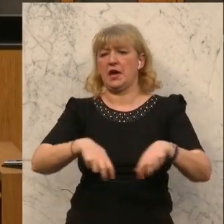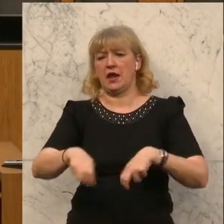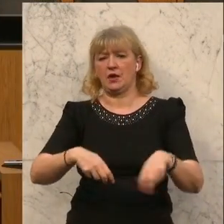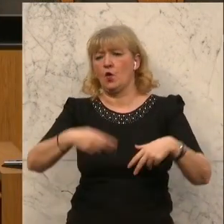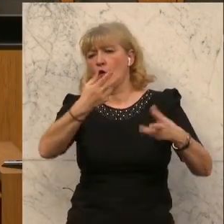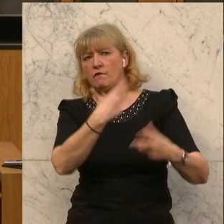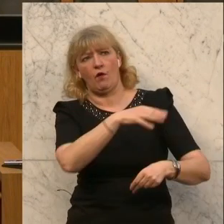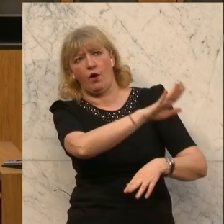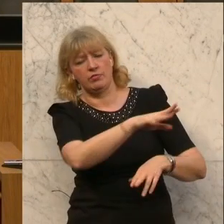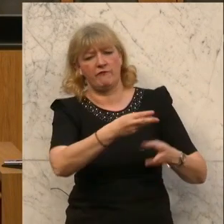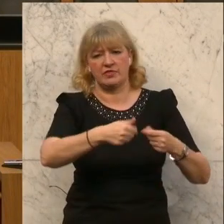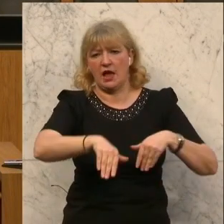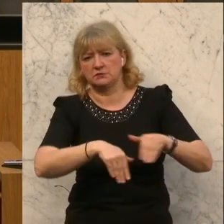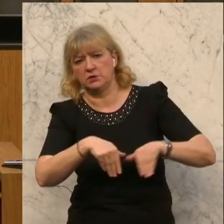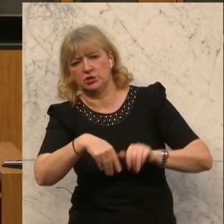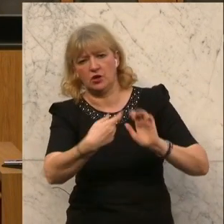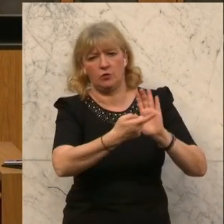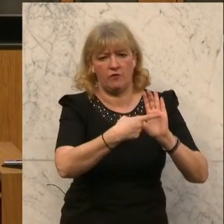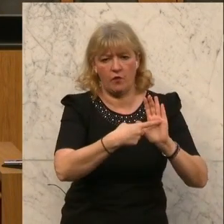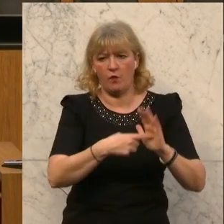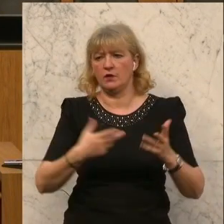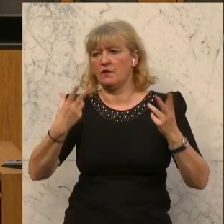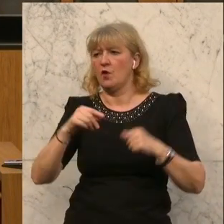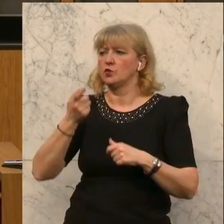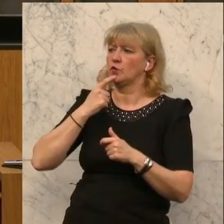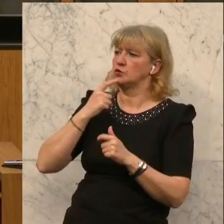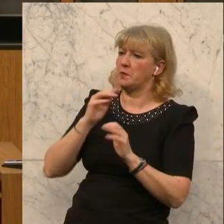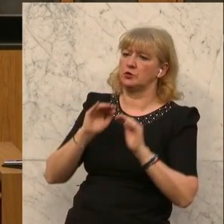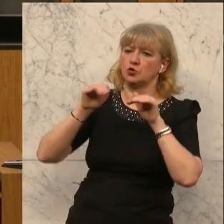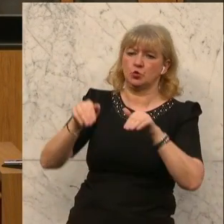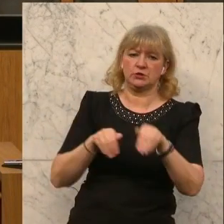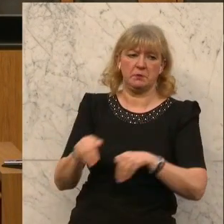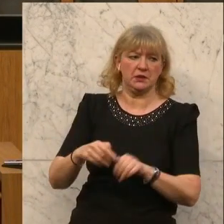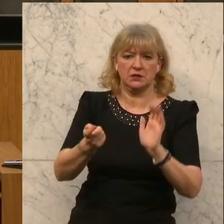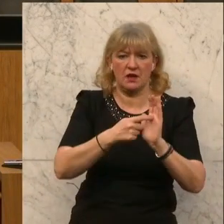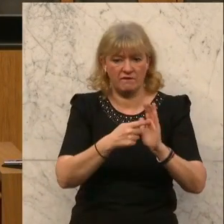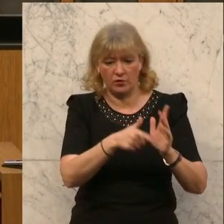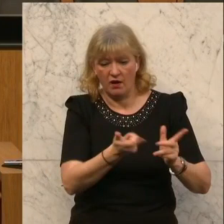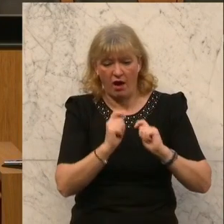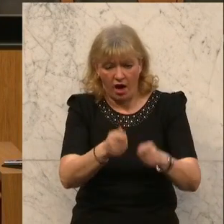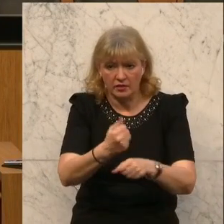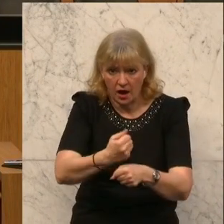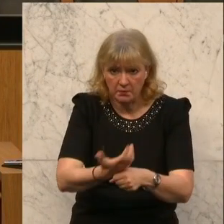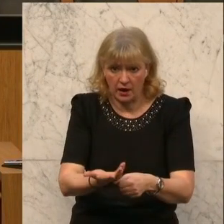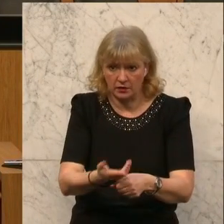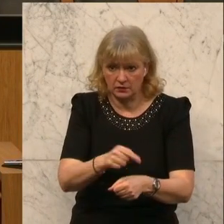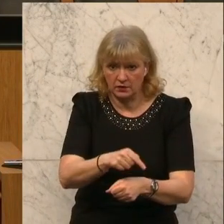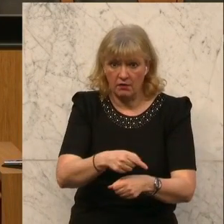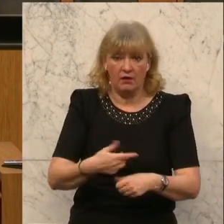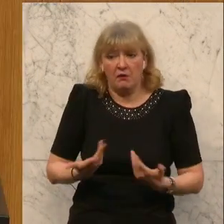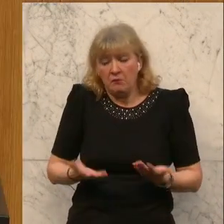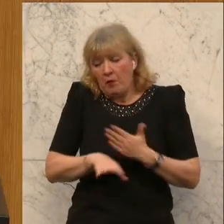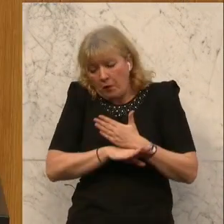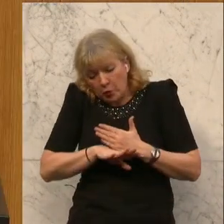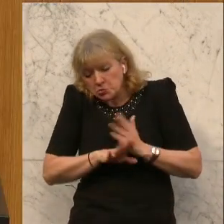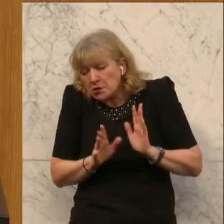vom Finanzministerium und vom Konsumentenschutzminister, dass man diesen Antrag macht. Und grundsätzlich ist er